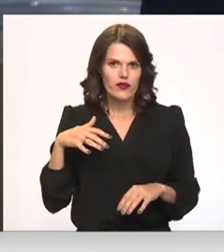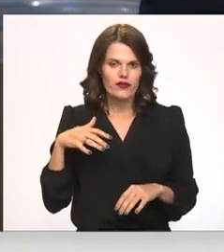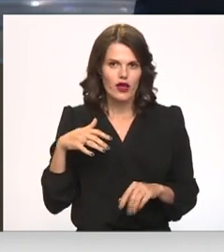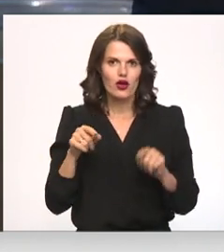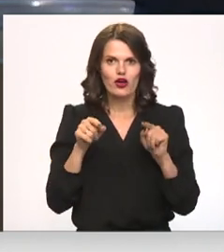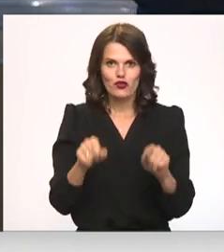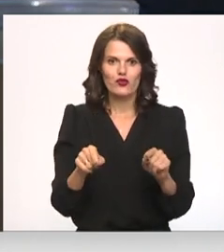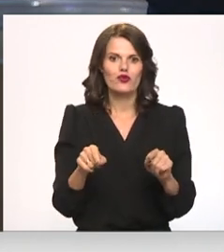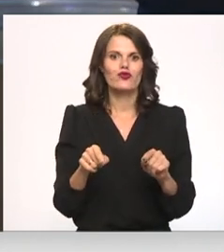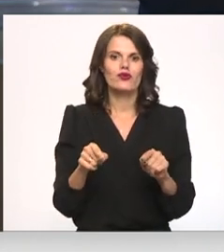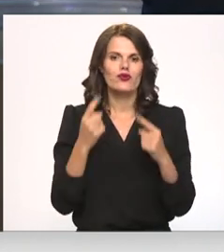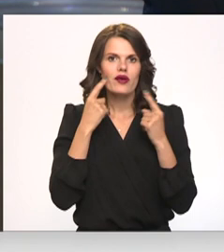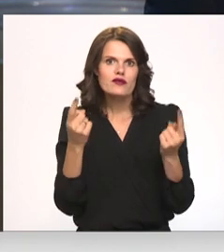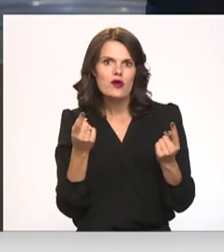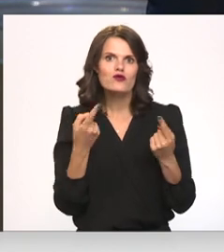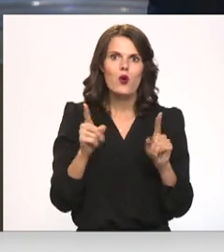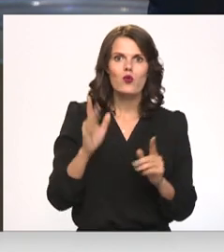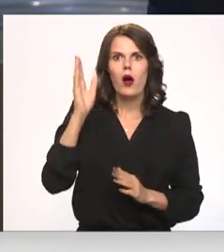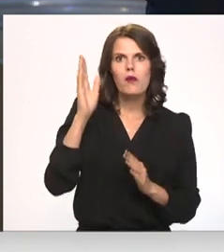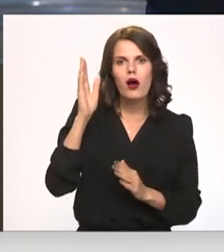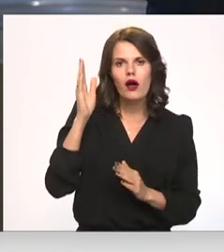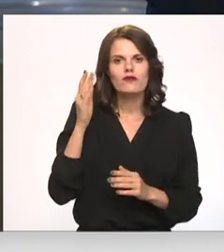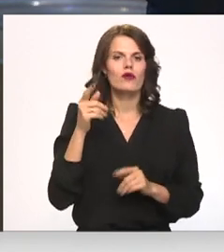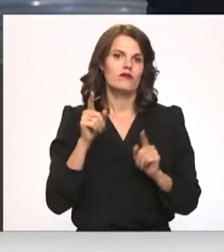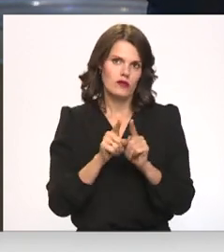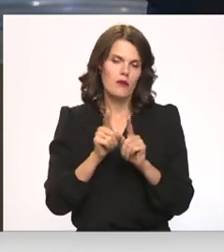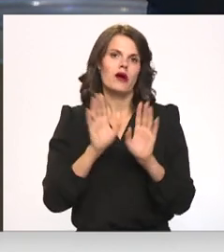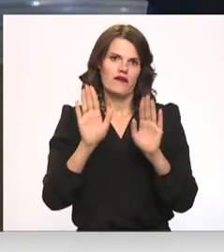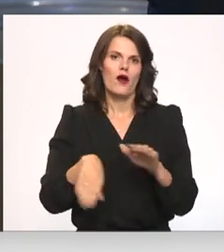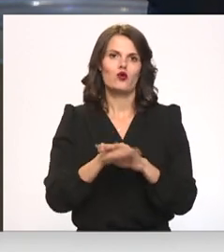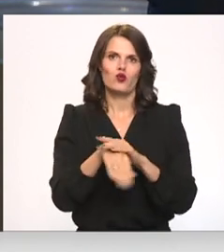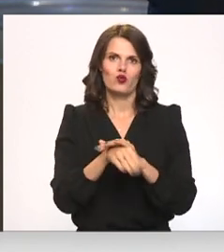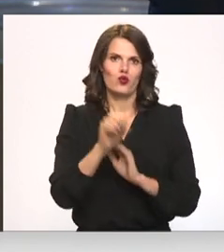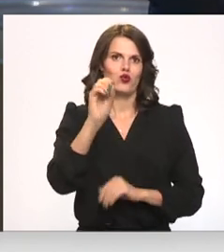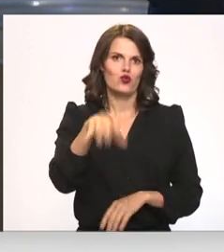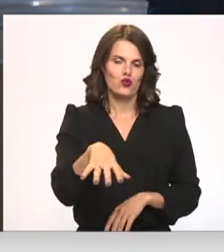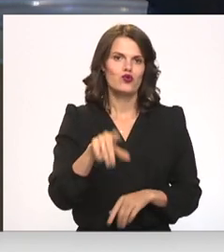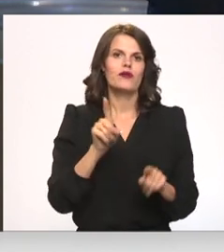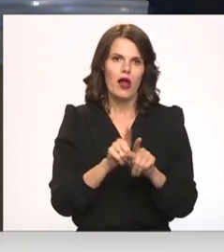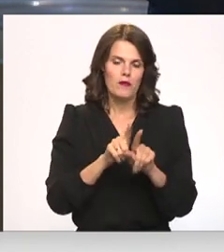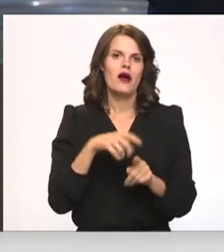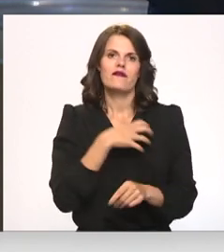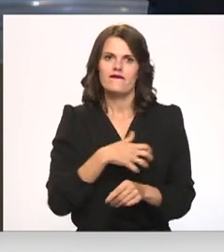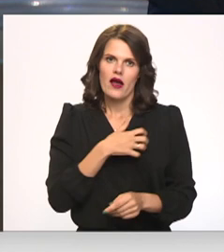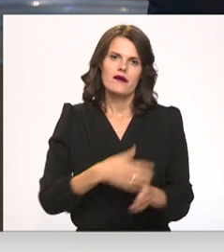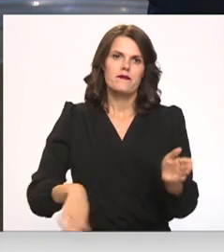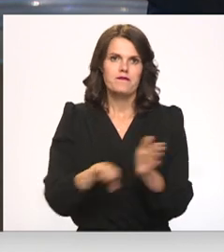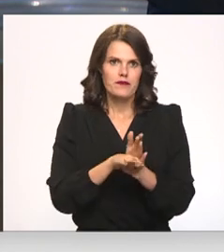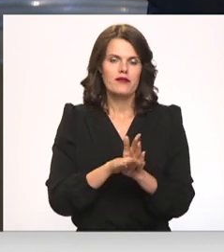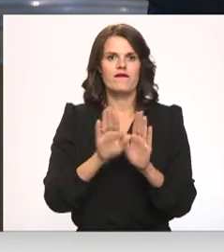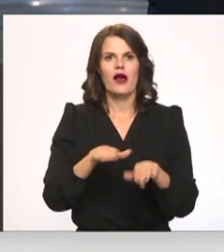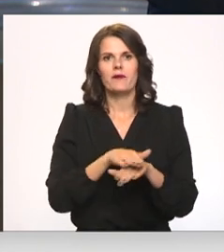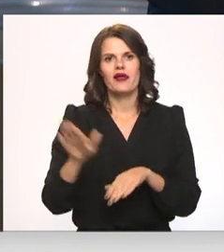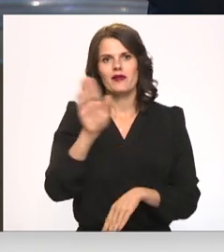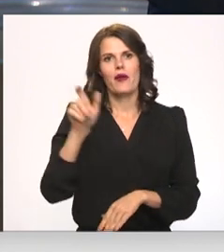Šis, ka es nezinu, par ko balsot, nevarētu būt arguments. Nenākt uz vēlēšanām, jūs varat pildīt pilsoņu